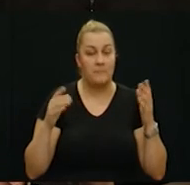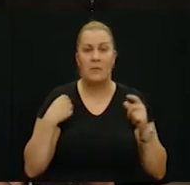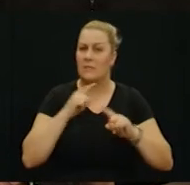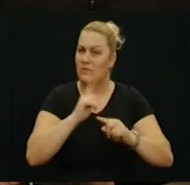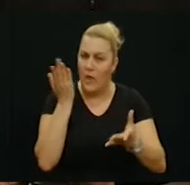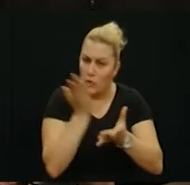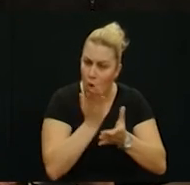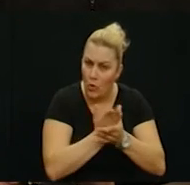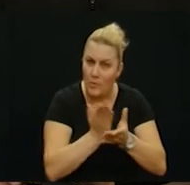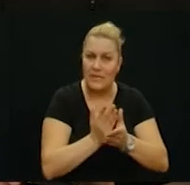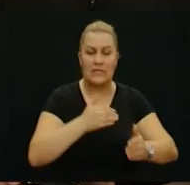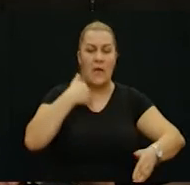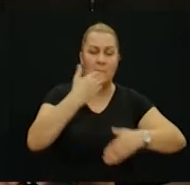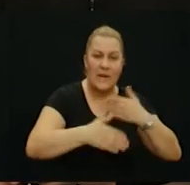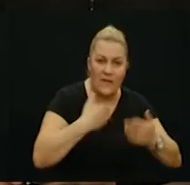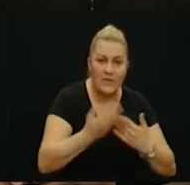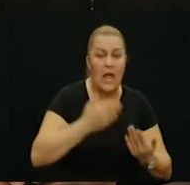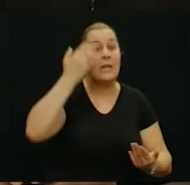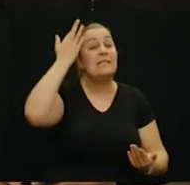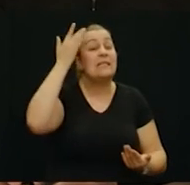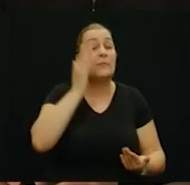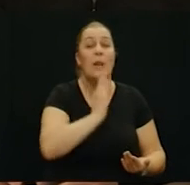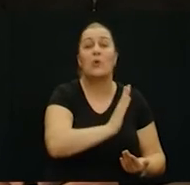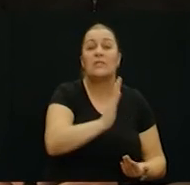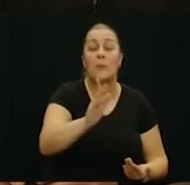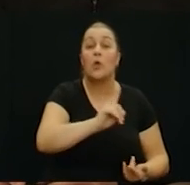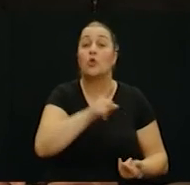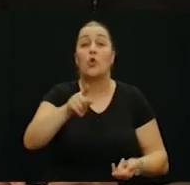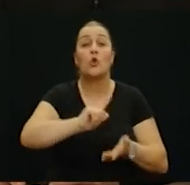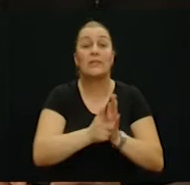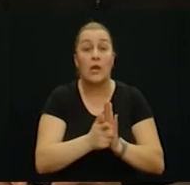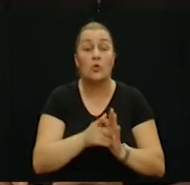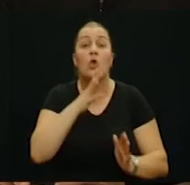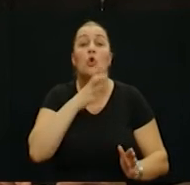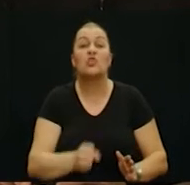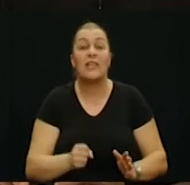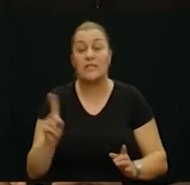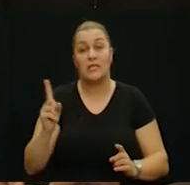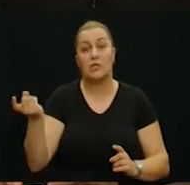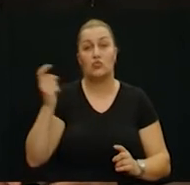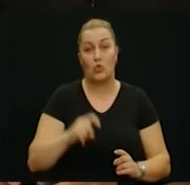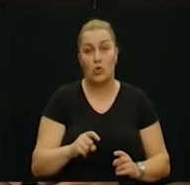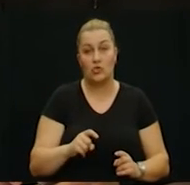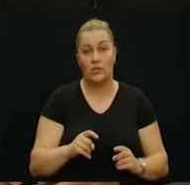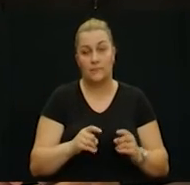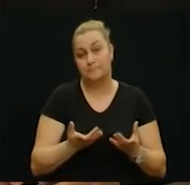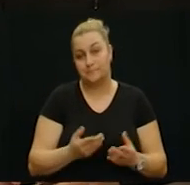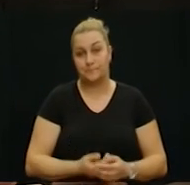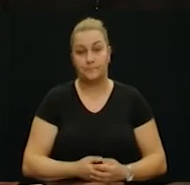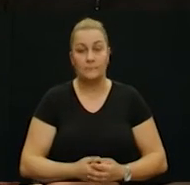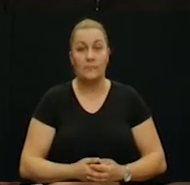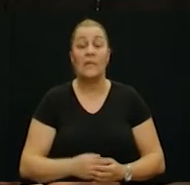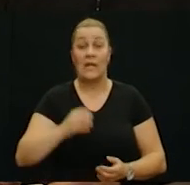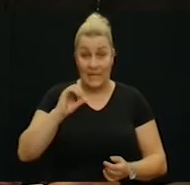znači dokumentaciju previjali ranjenike skrbili se ranjenike sve do onog trenutka dok četnici nisu ušli u bolac. Jeste li se